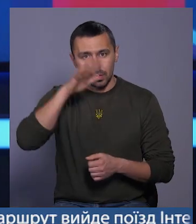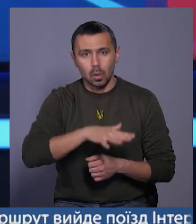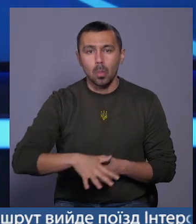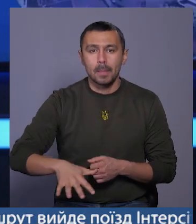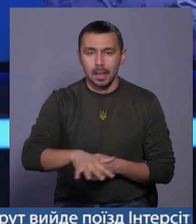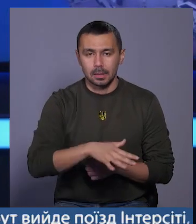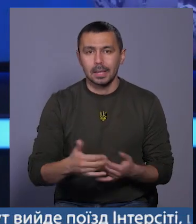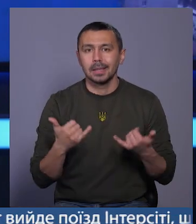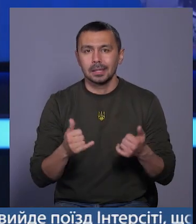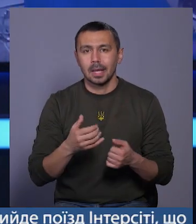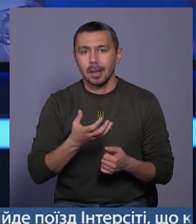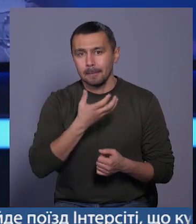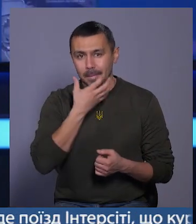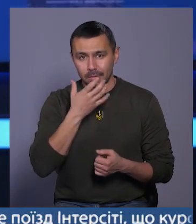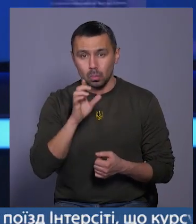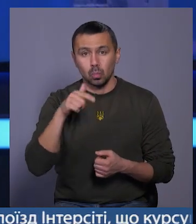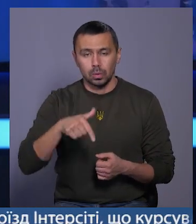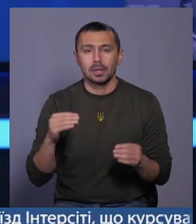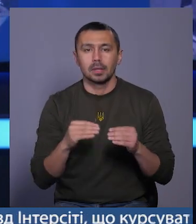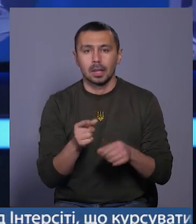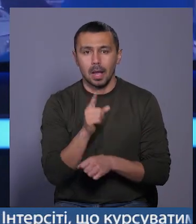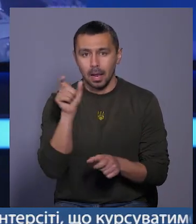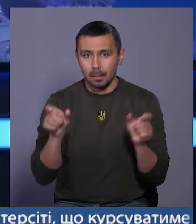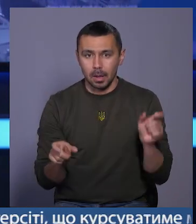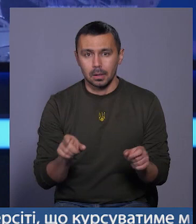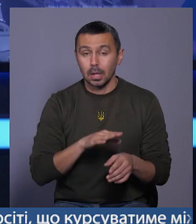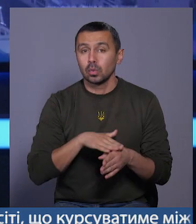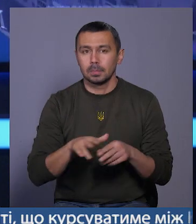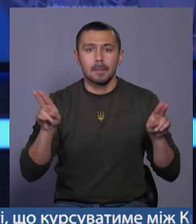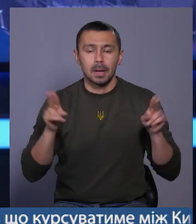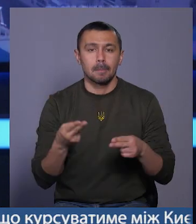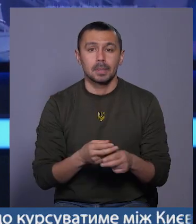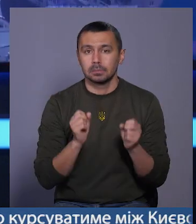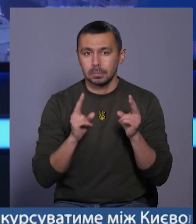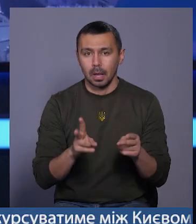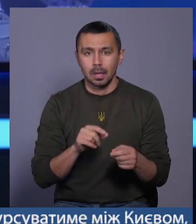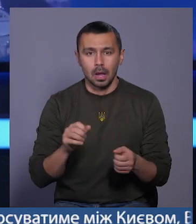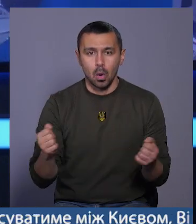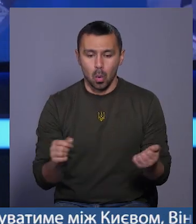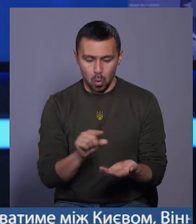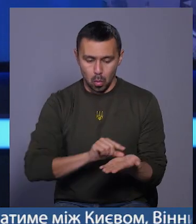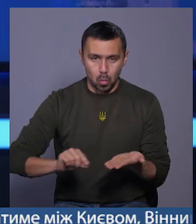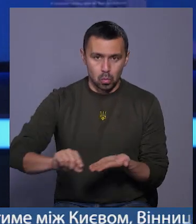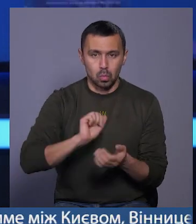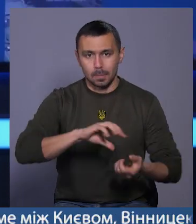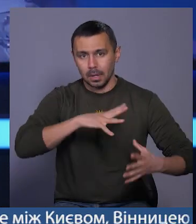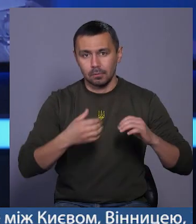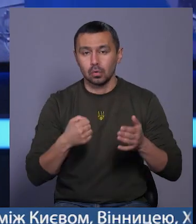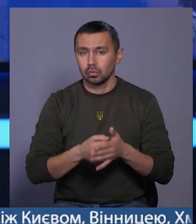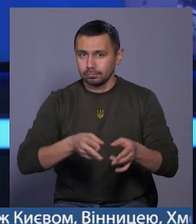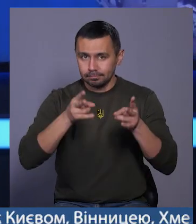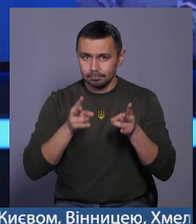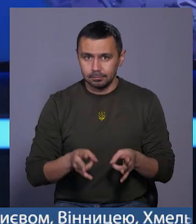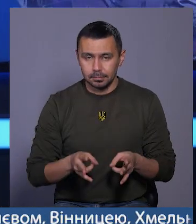'єктах. Нині на Південному Бузі десятки рибалок, тож недотримання правил безпеки на льоду може призвести до трагічних